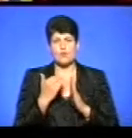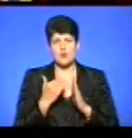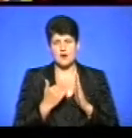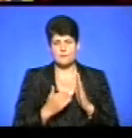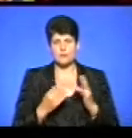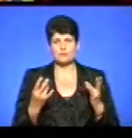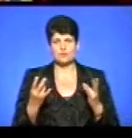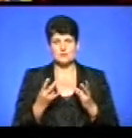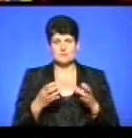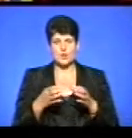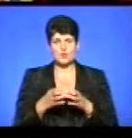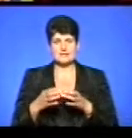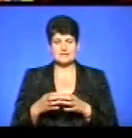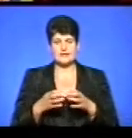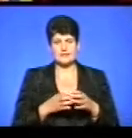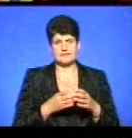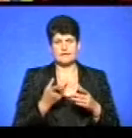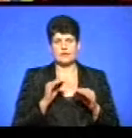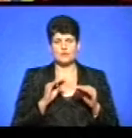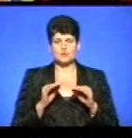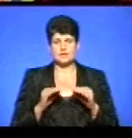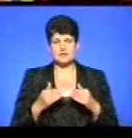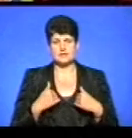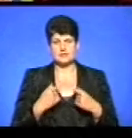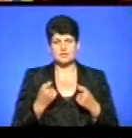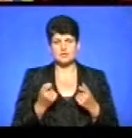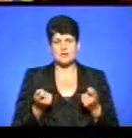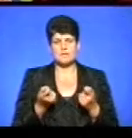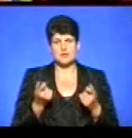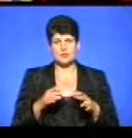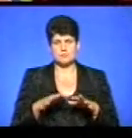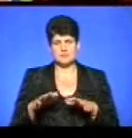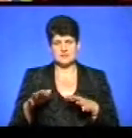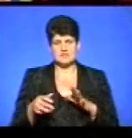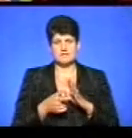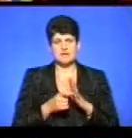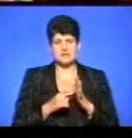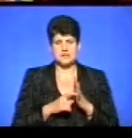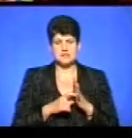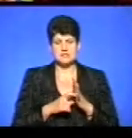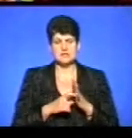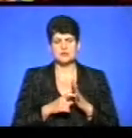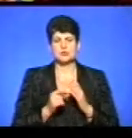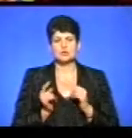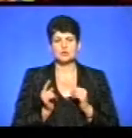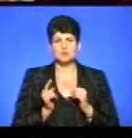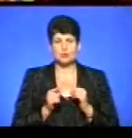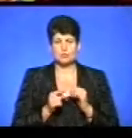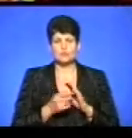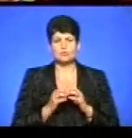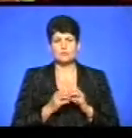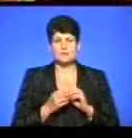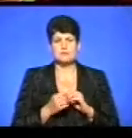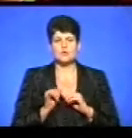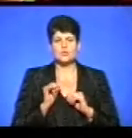осередки, для їх облаштування в нас трошки замало місця. В класі, тому недолік тому,